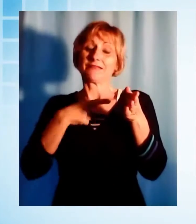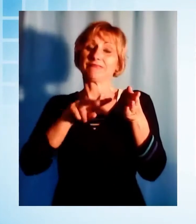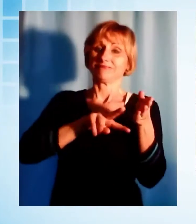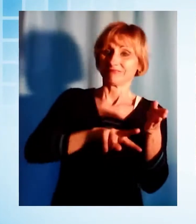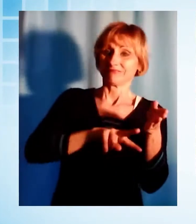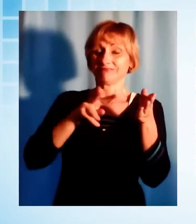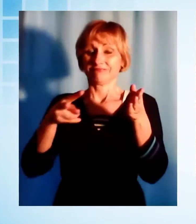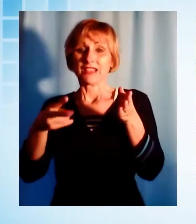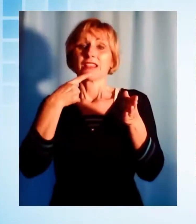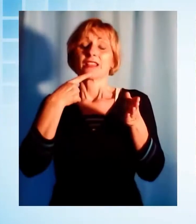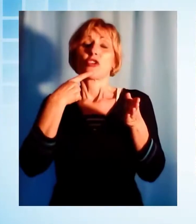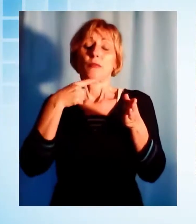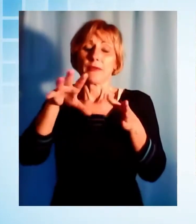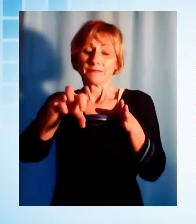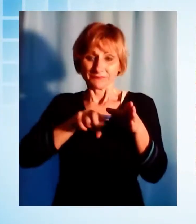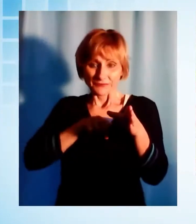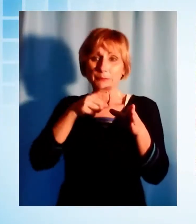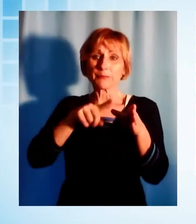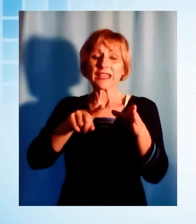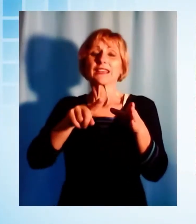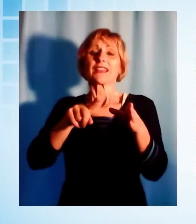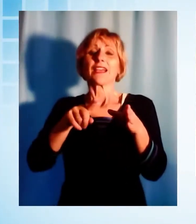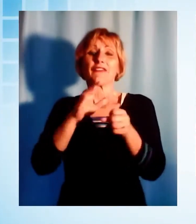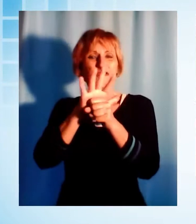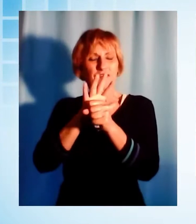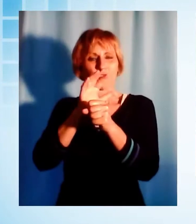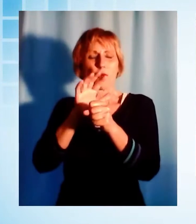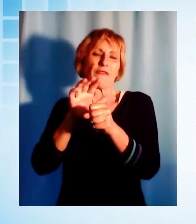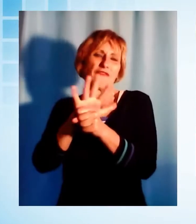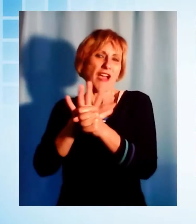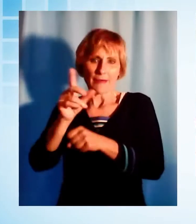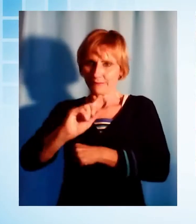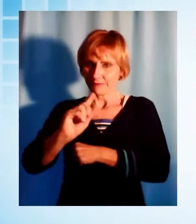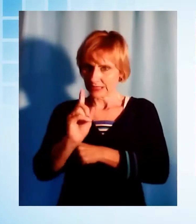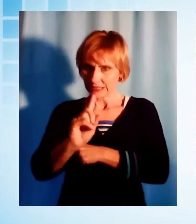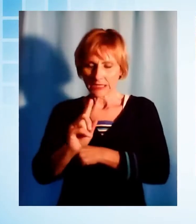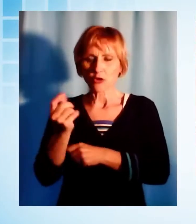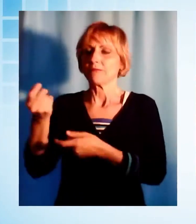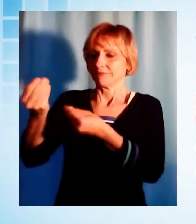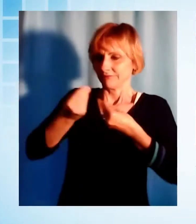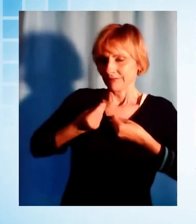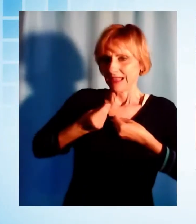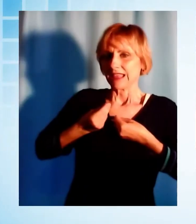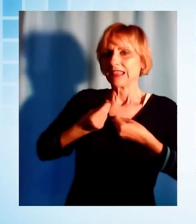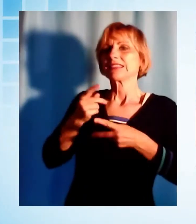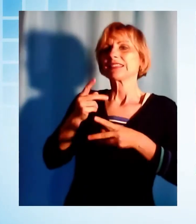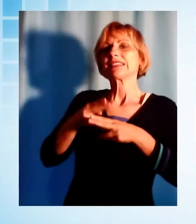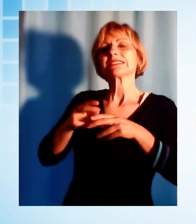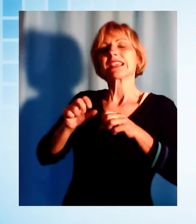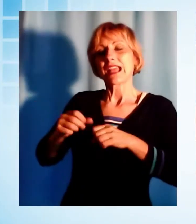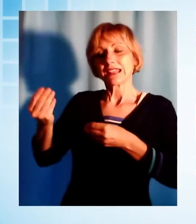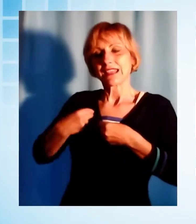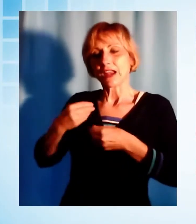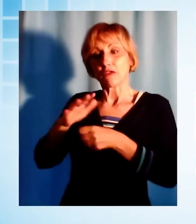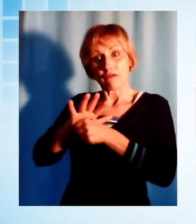possibile prendere il kit anche per i familiari, nemmeno con la tessera sanitaria dell'interessato. L'iniziativa avrà una durata di circa